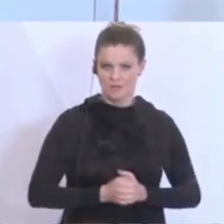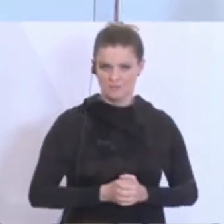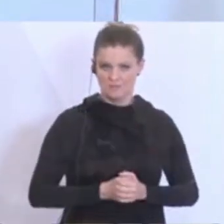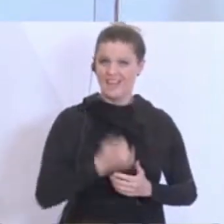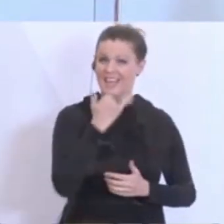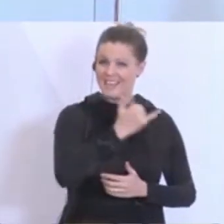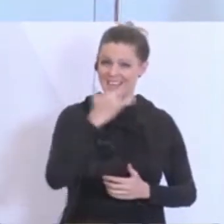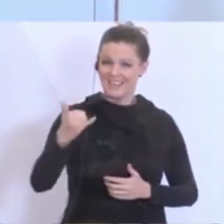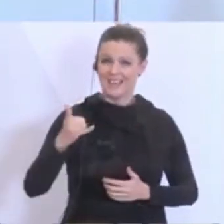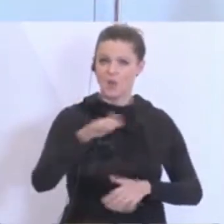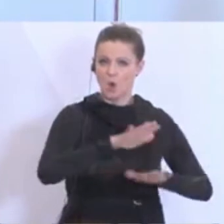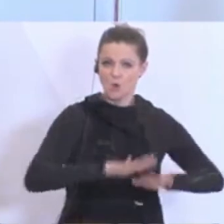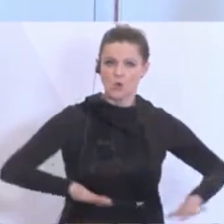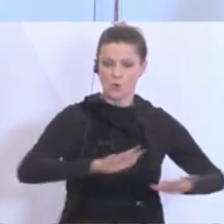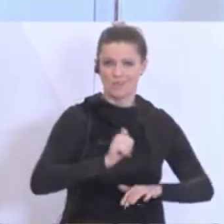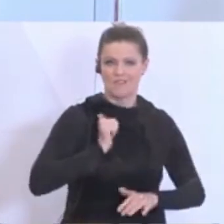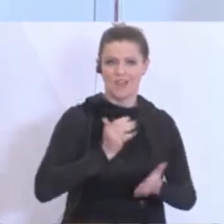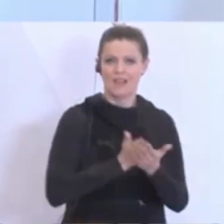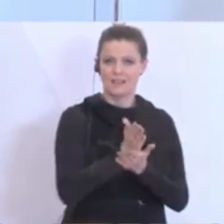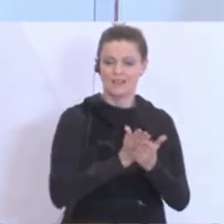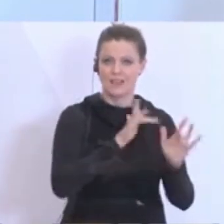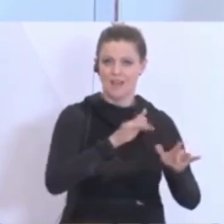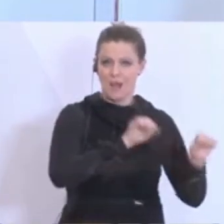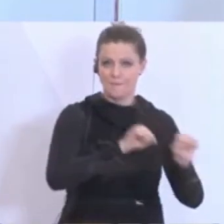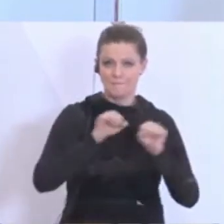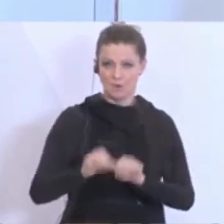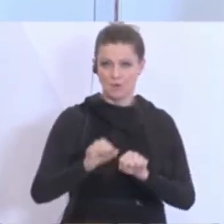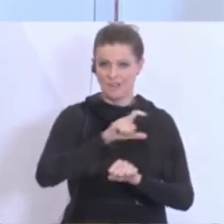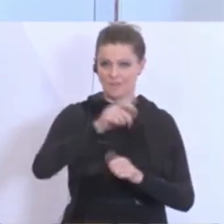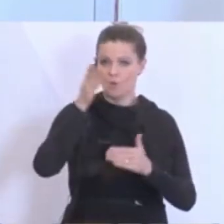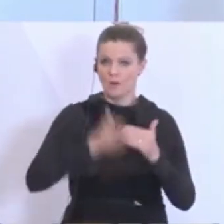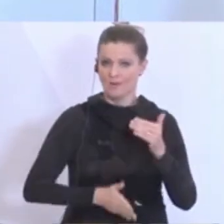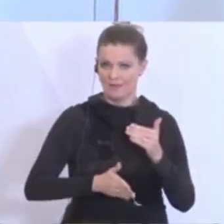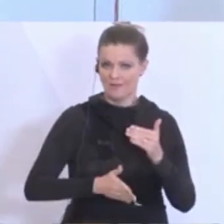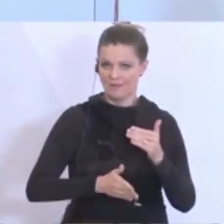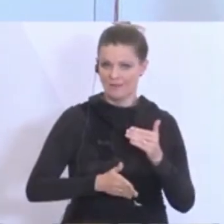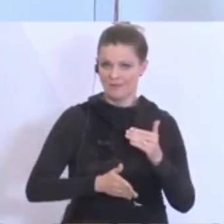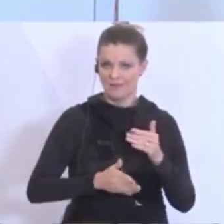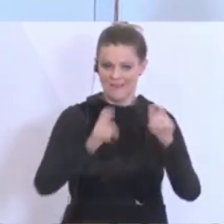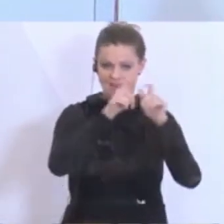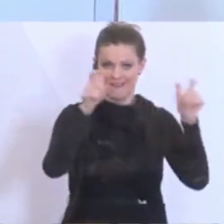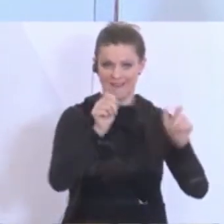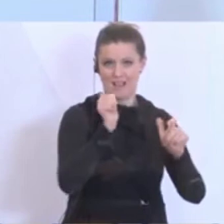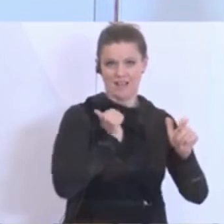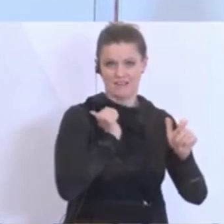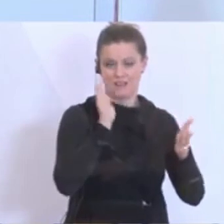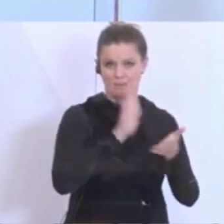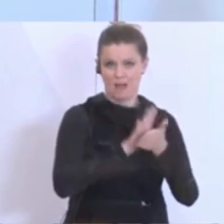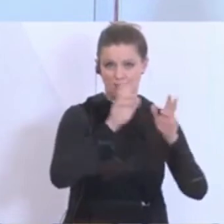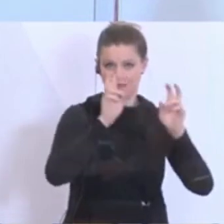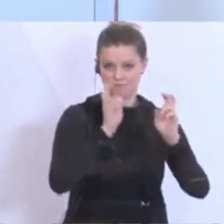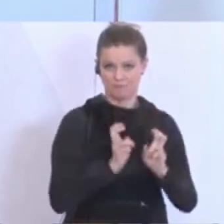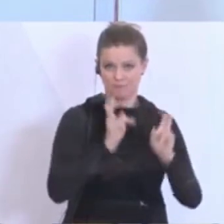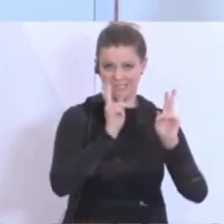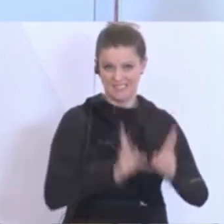Grundwehrdiener selbstverständlich die Möglichkeit hat, auch am Wochenende in der Kaserne zu bleiben. Das